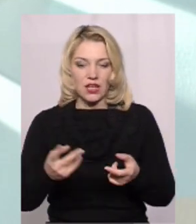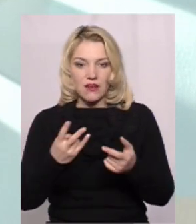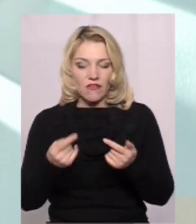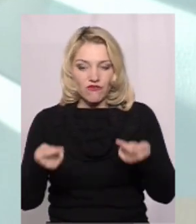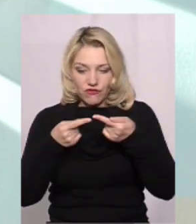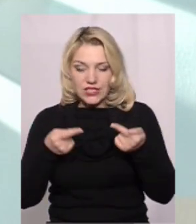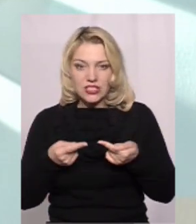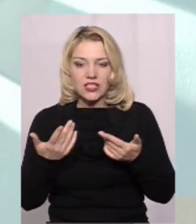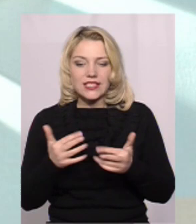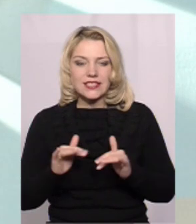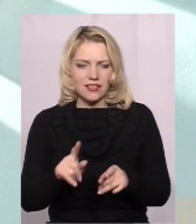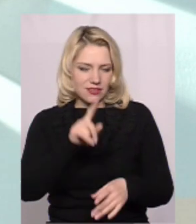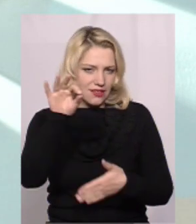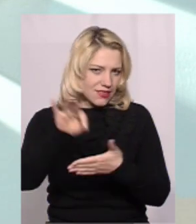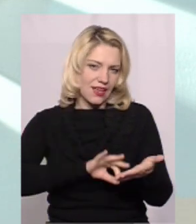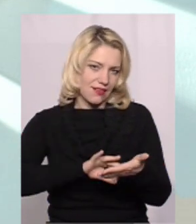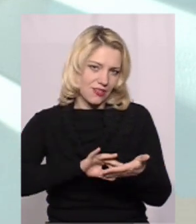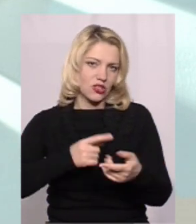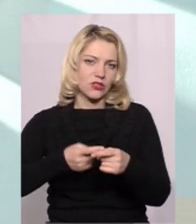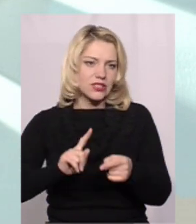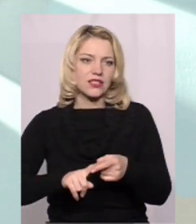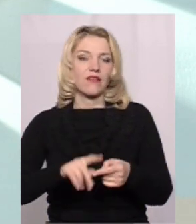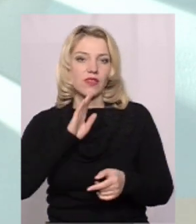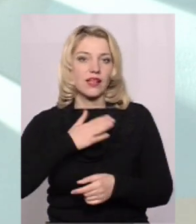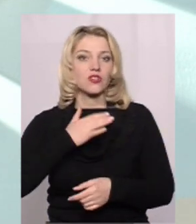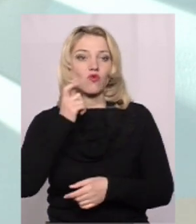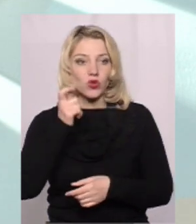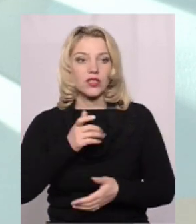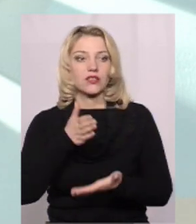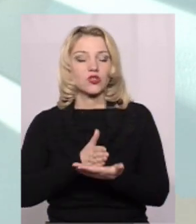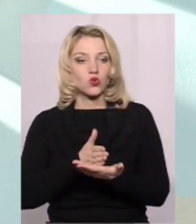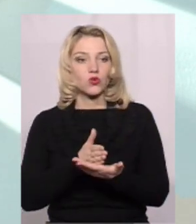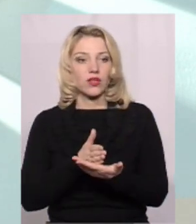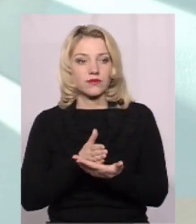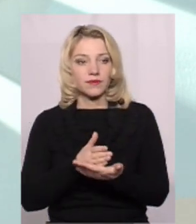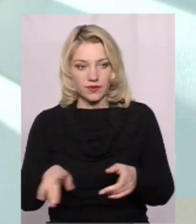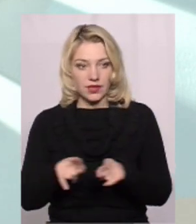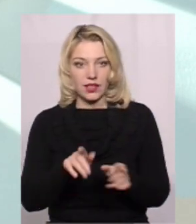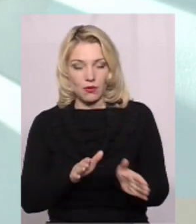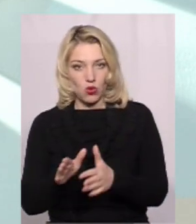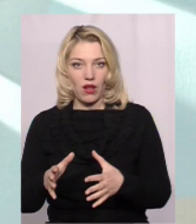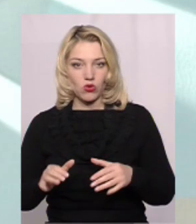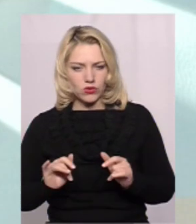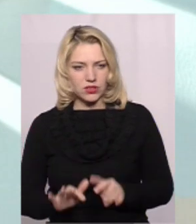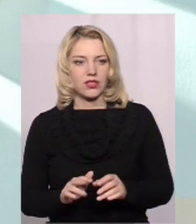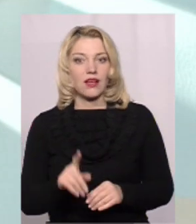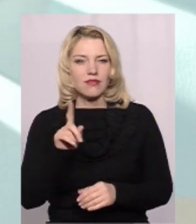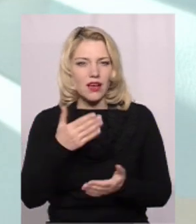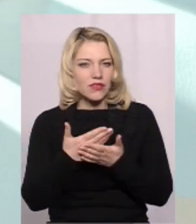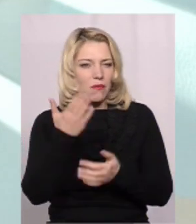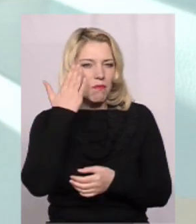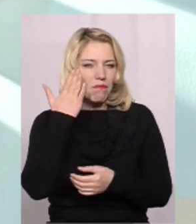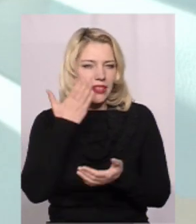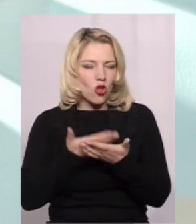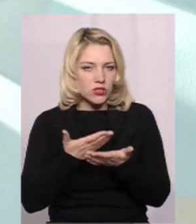треба приймати негайно Це теж в нас в Україні існує такий порядок дій Навіть при підозрі